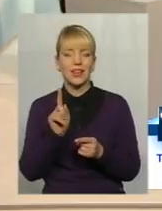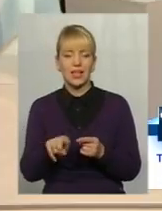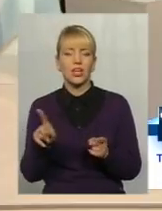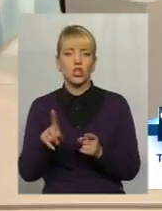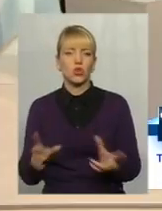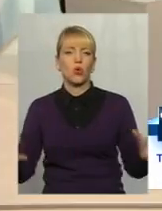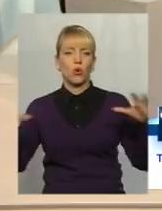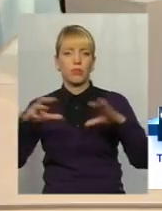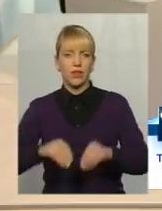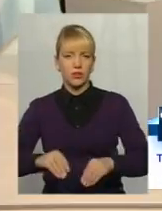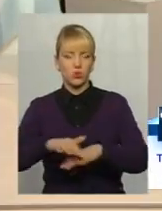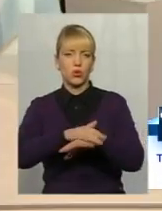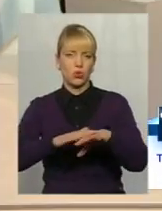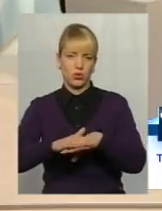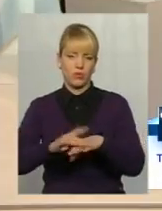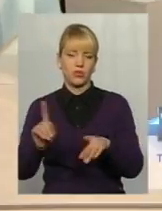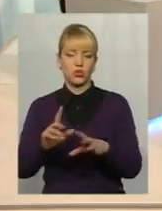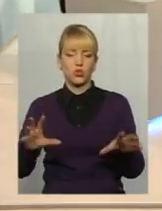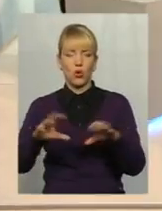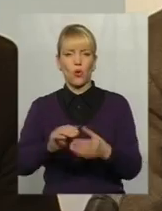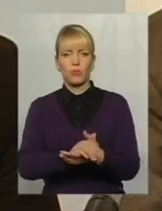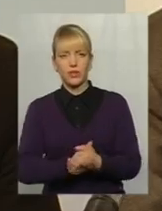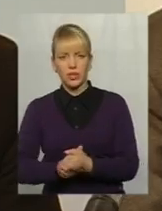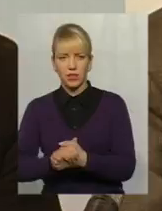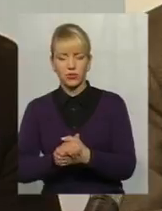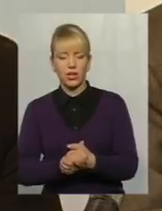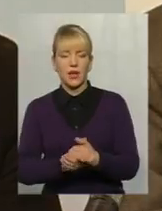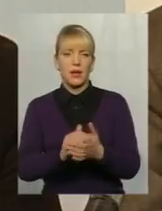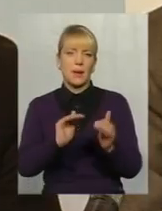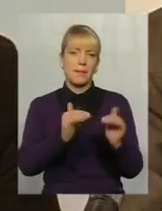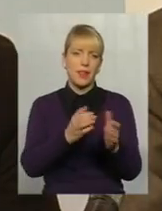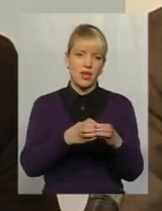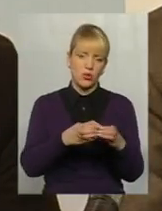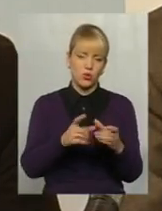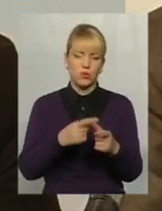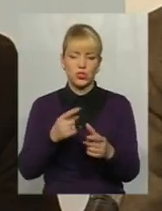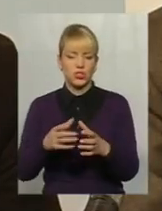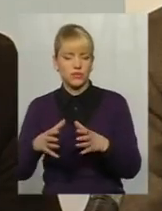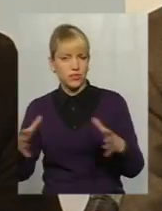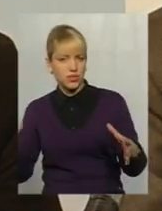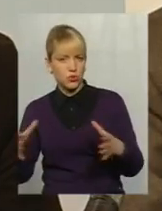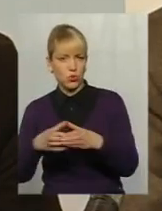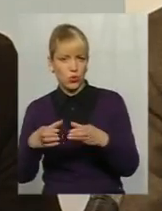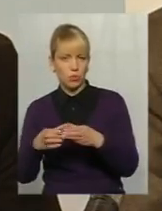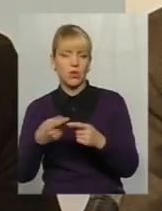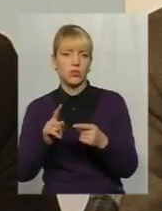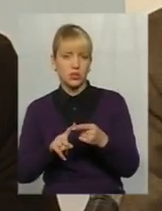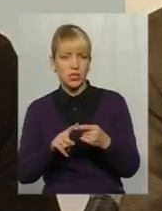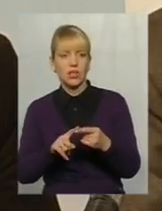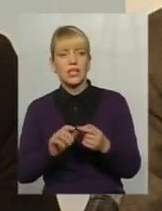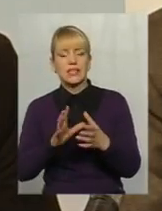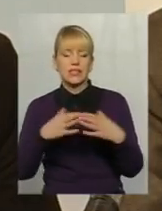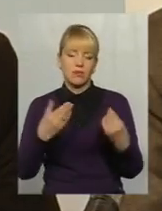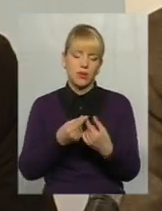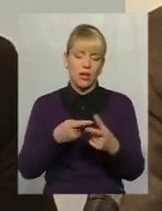Так само, як об'єднує громаду, всю громаду велику, маленьку, громаду сім'ї або громаду трудового